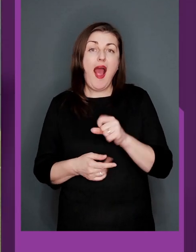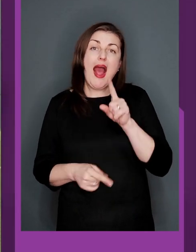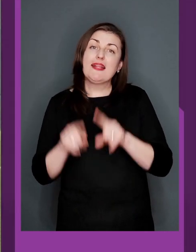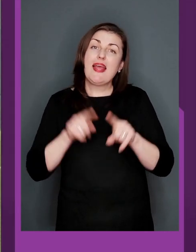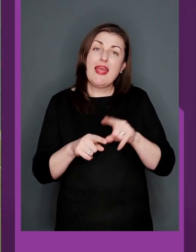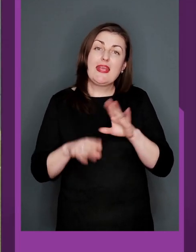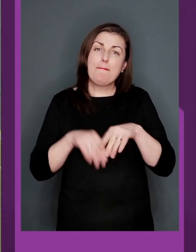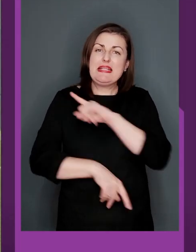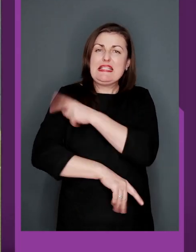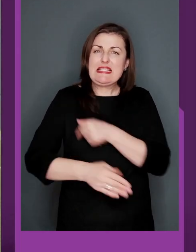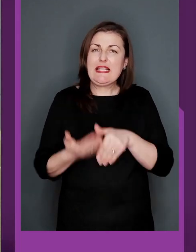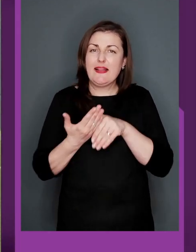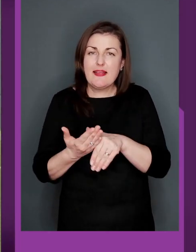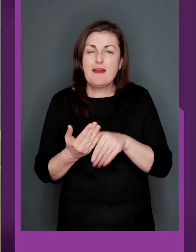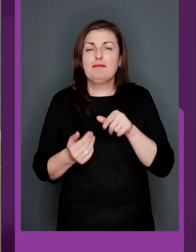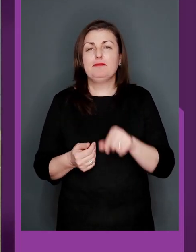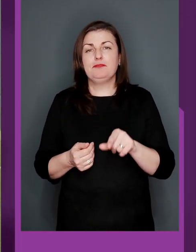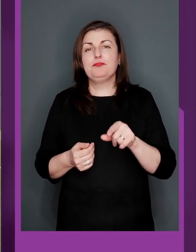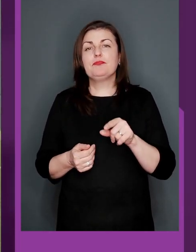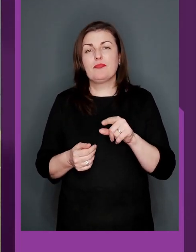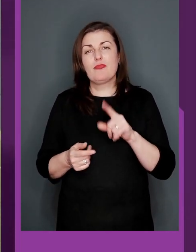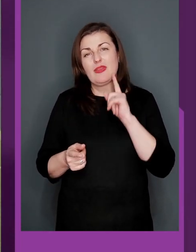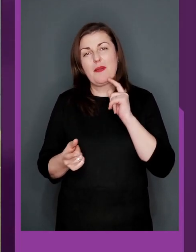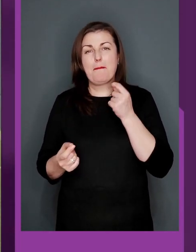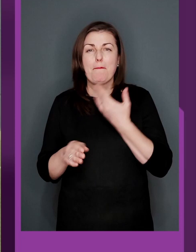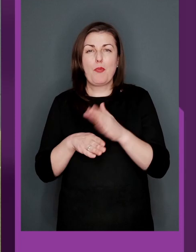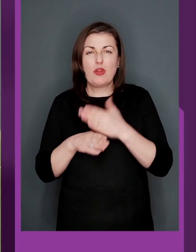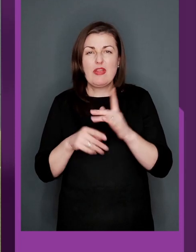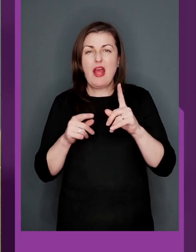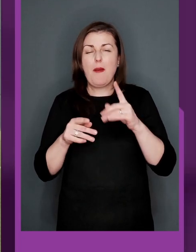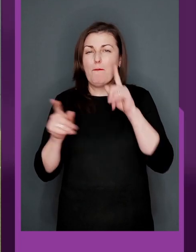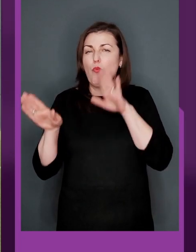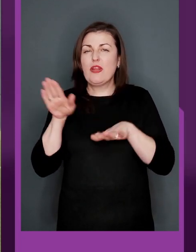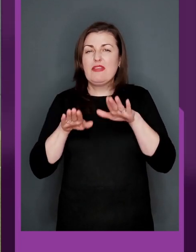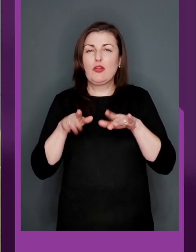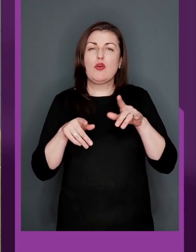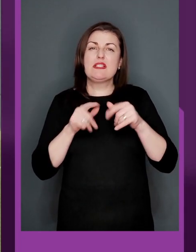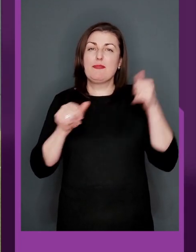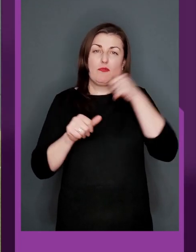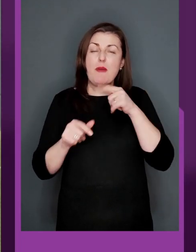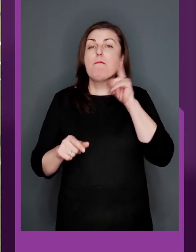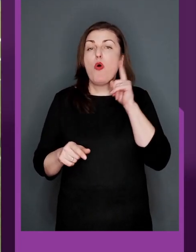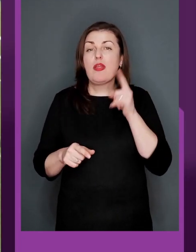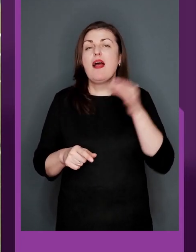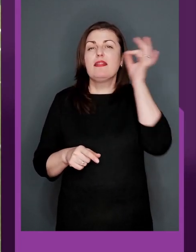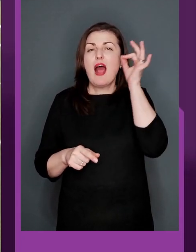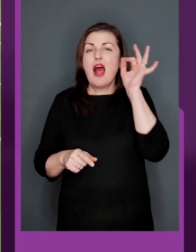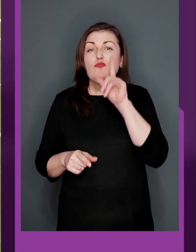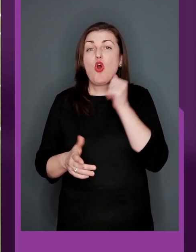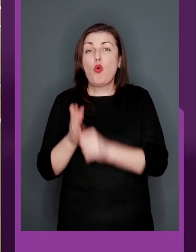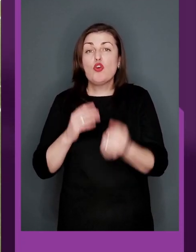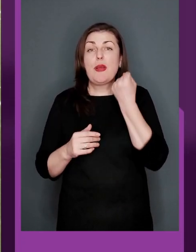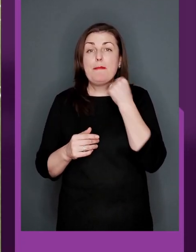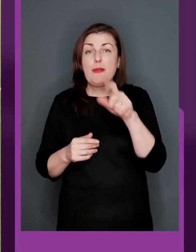ідея, які підсилення там храпково порівняно з минулим роком молоді декілька. Нагадуємо, що